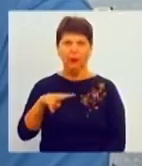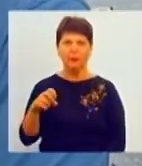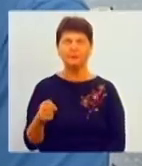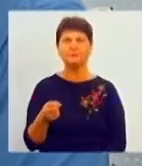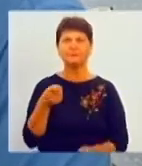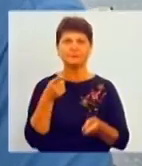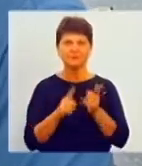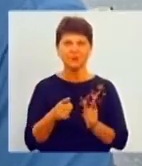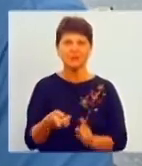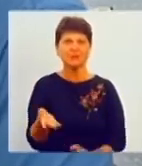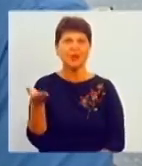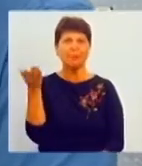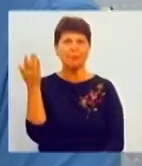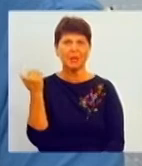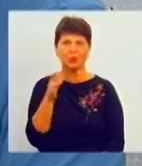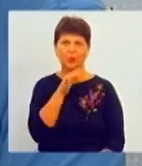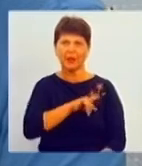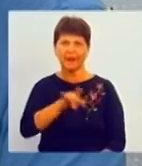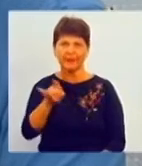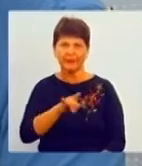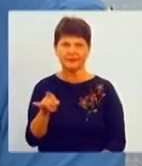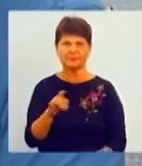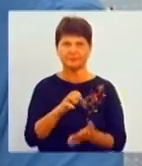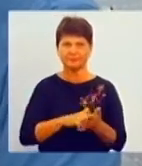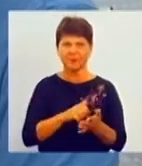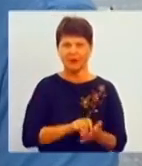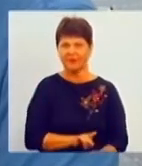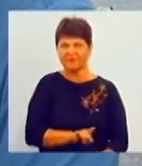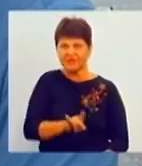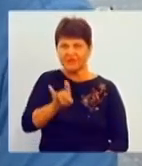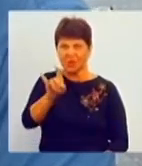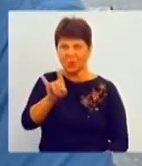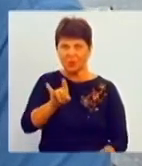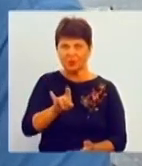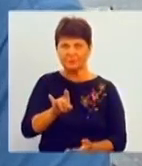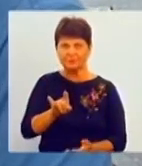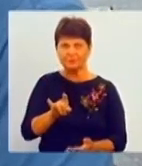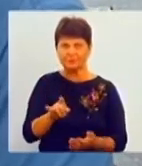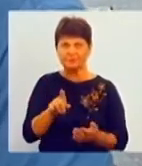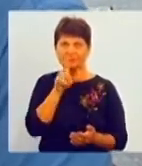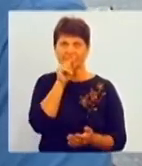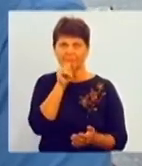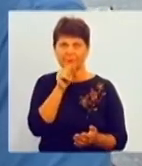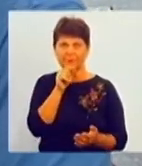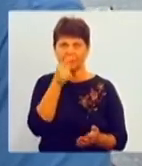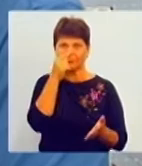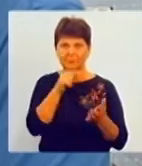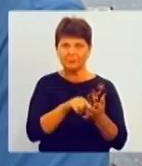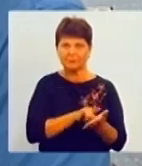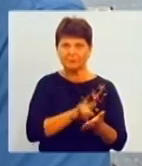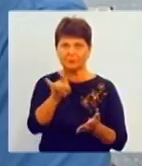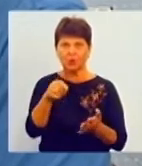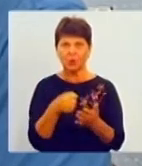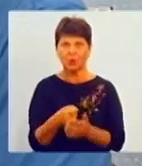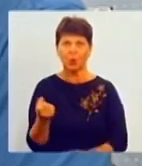була об'єктивна причина. Літак на взльоті, там залетіла якась птиця, він долетів до Одеси, але